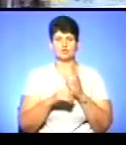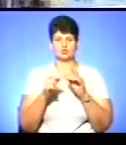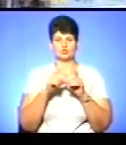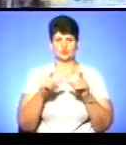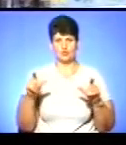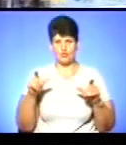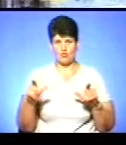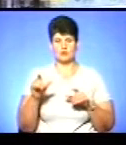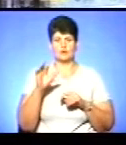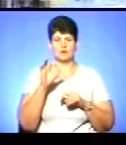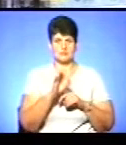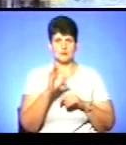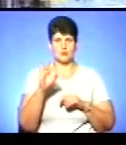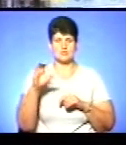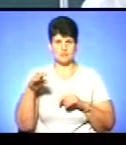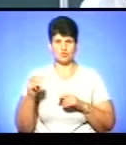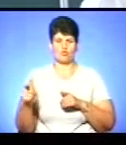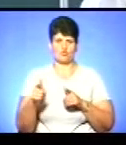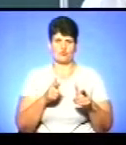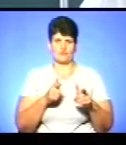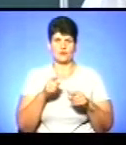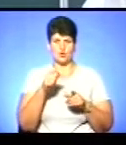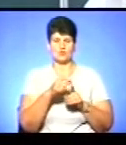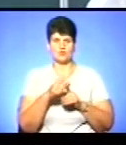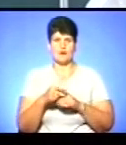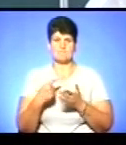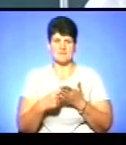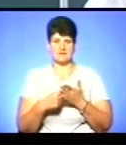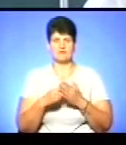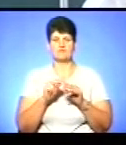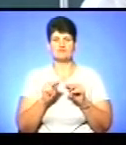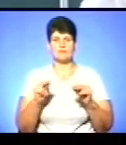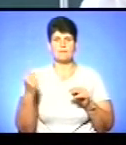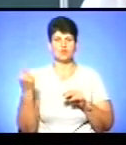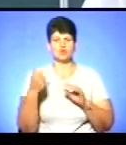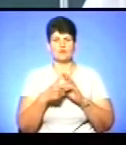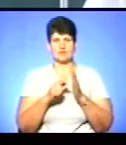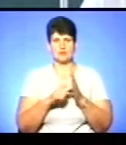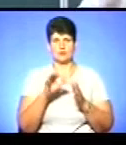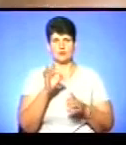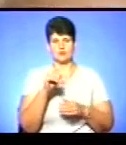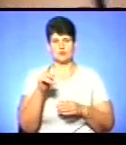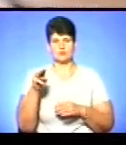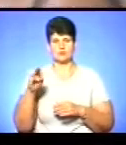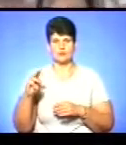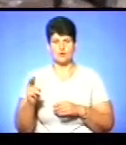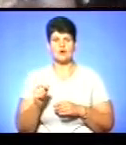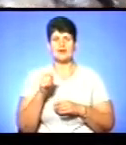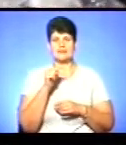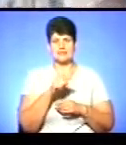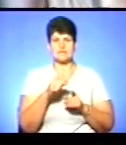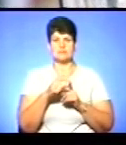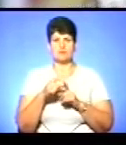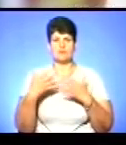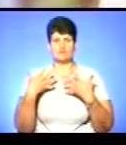директор Олександр Остапчук, готовий. Його слова підтверджує вчитель початкових класів Ольга Зудько, яка, за її словами,